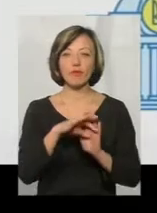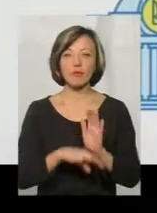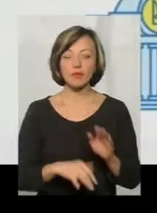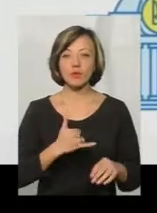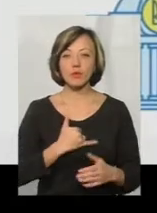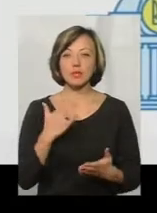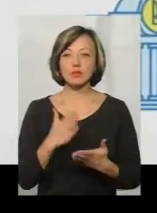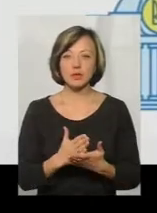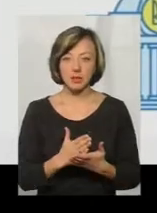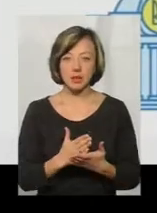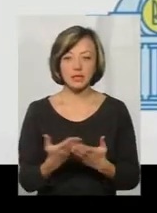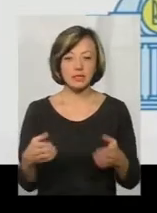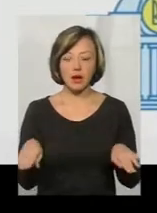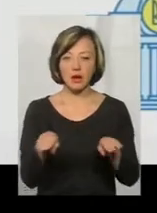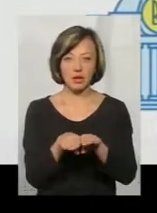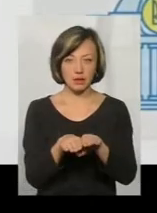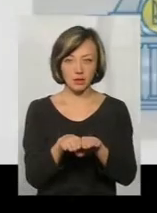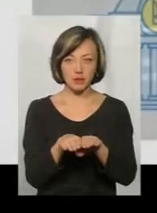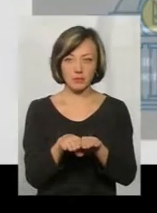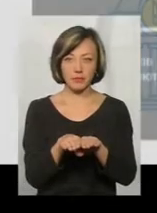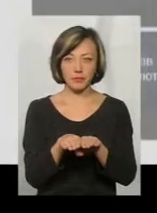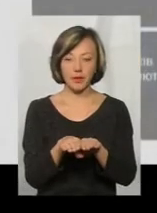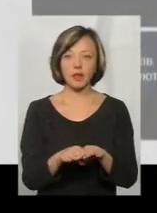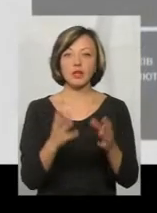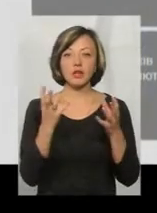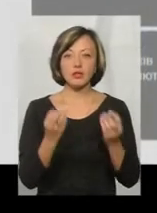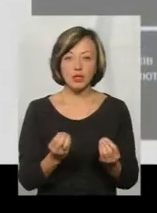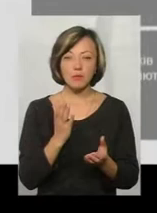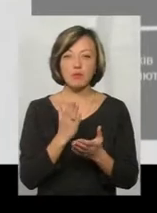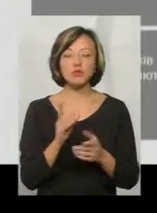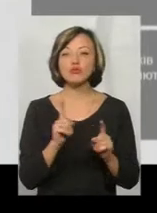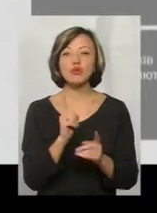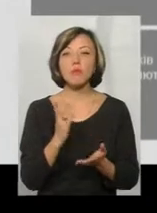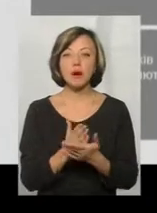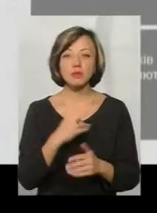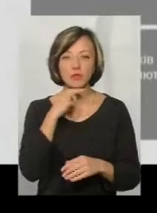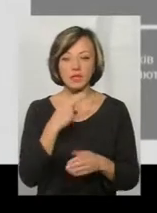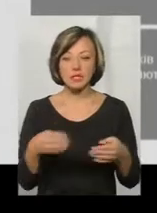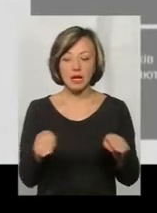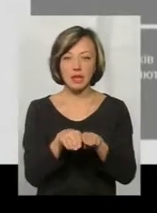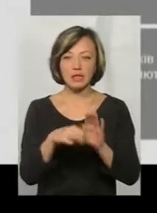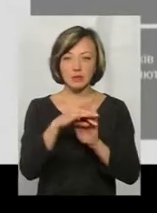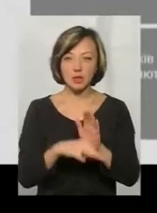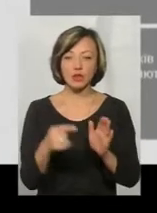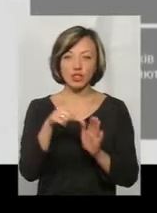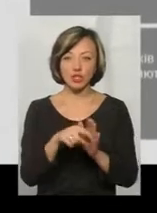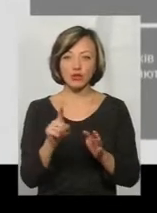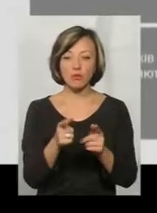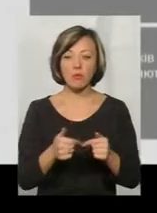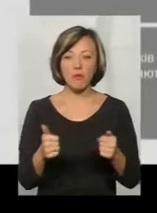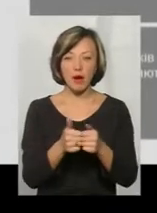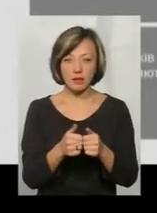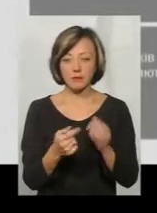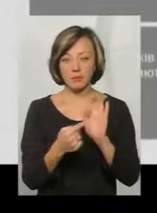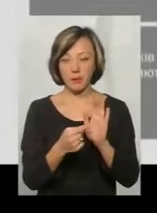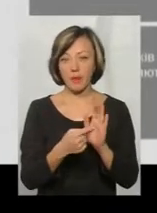в нас є, по суті, закритими, так? Так, і що мається на увазі під закритими списками? Закритий список означає, що партія говорить,